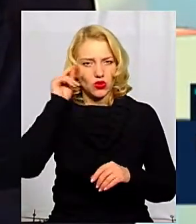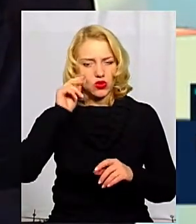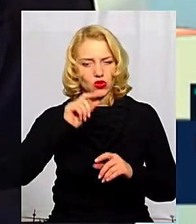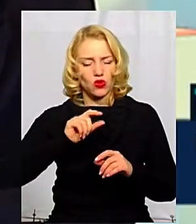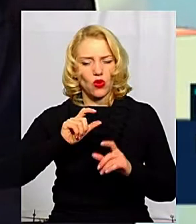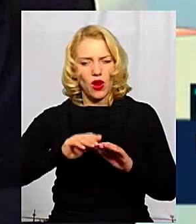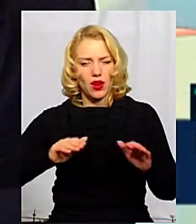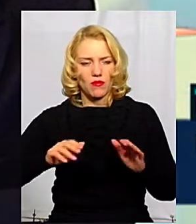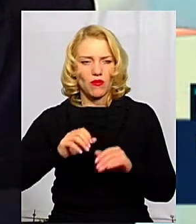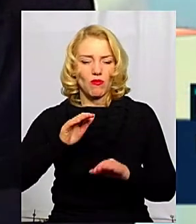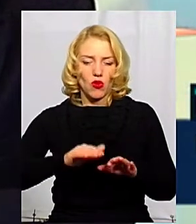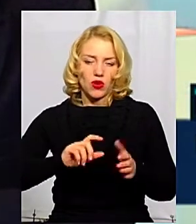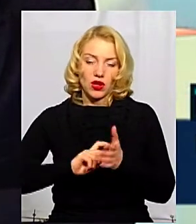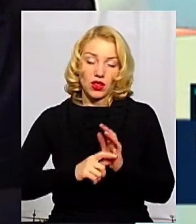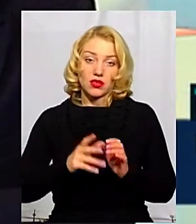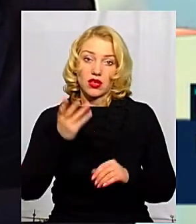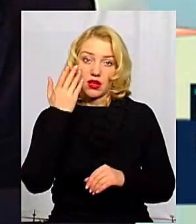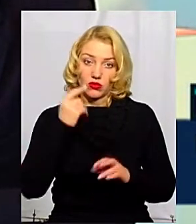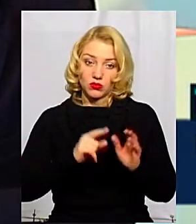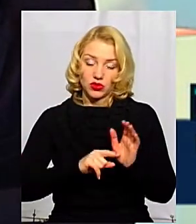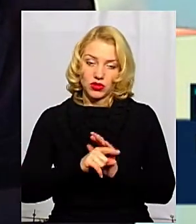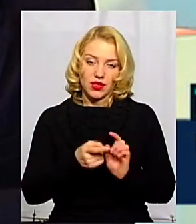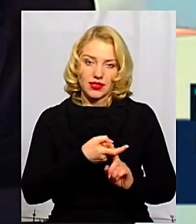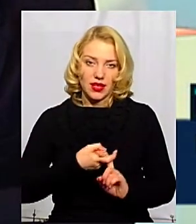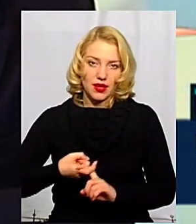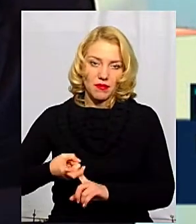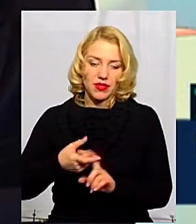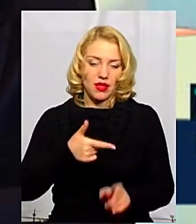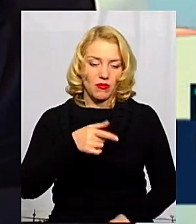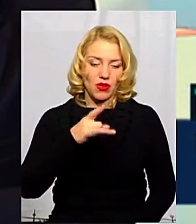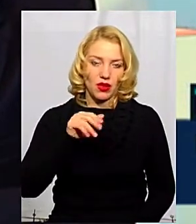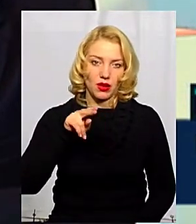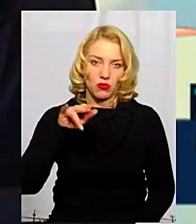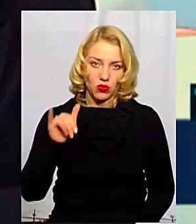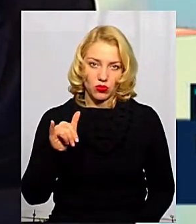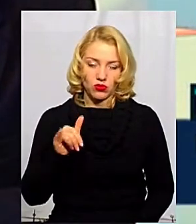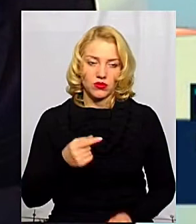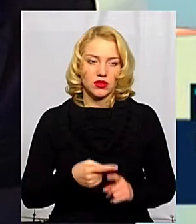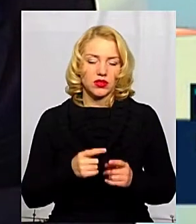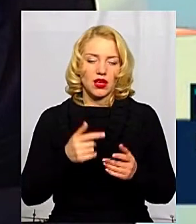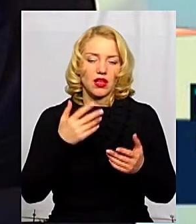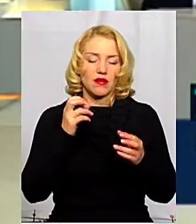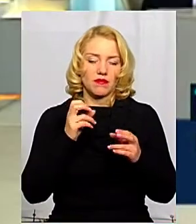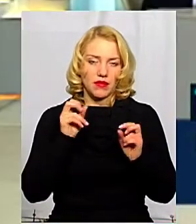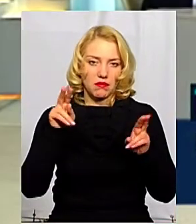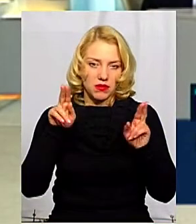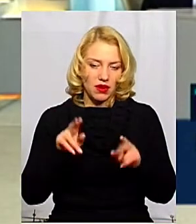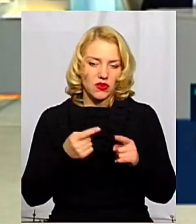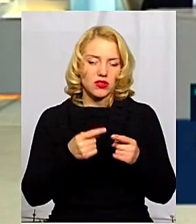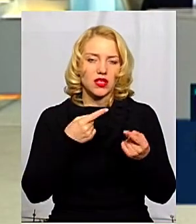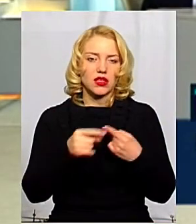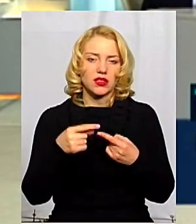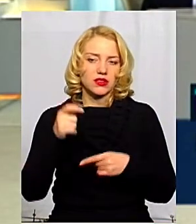молодших класів. А коли от настає епідемія грипу, це хворіють, як правило, різні вікові категорії. Це і